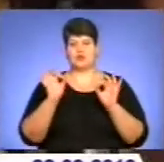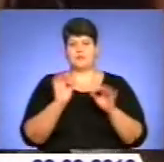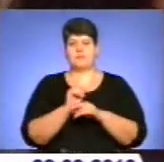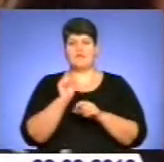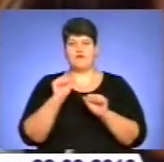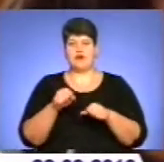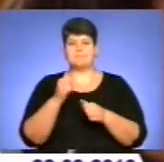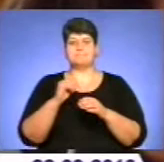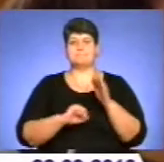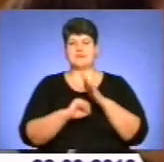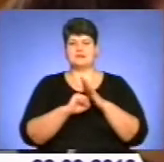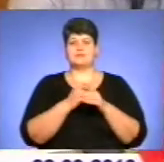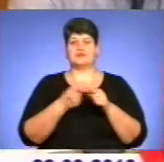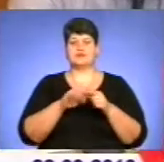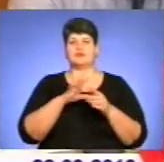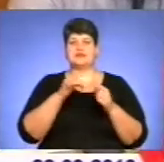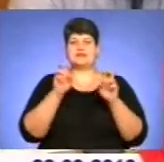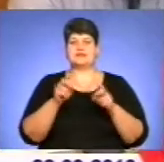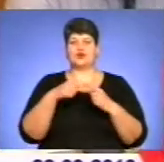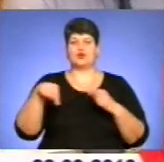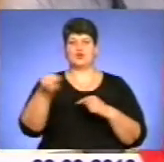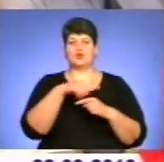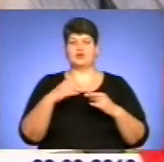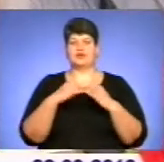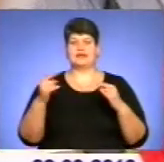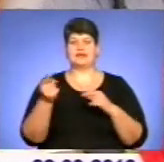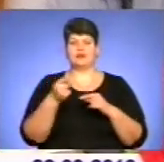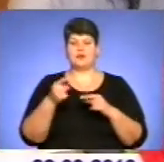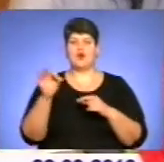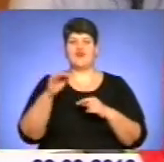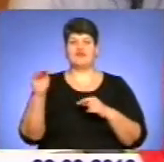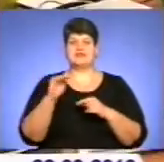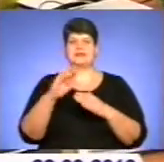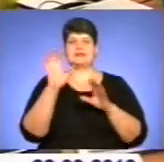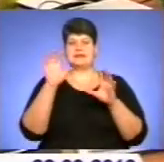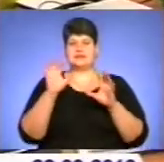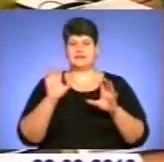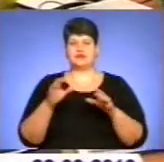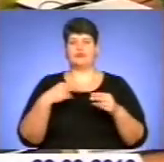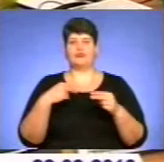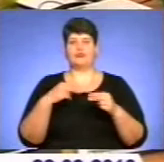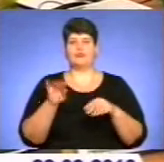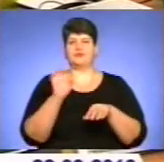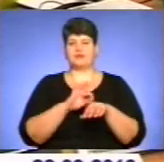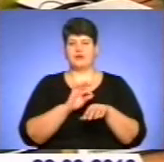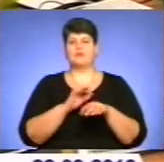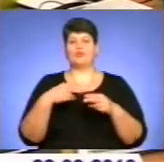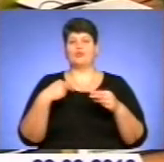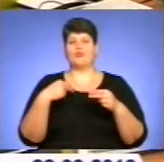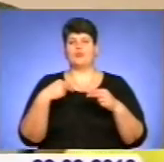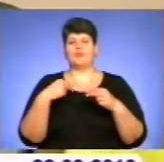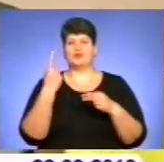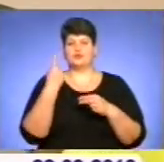про це йшлося під час засідання Круглого столу. До слова, на Тернопільщині офіційний статус потерпілого від торгівлі людьми уже отримала одна